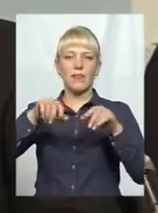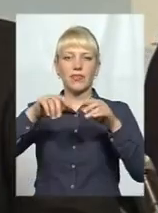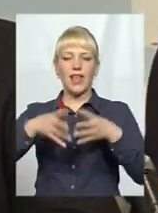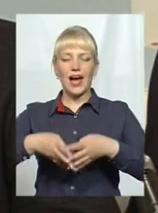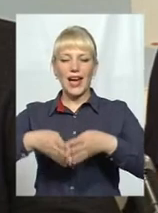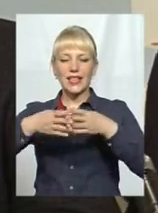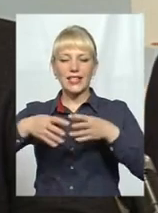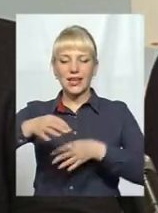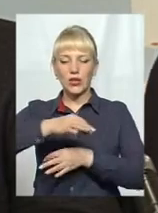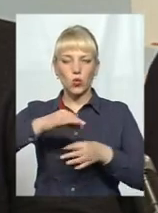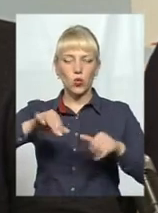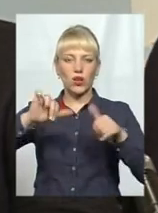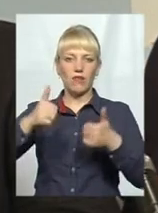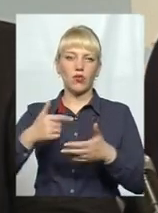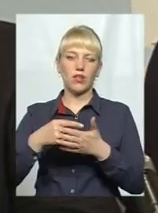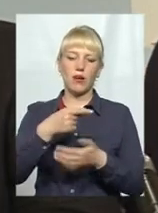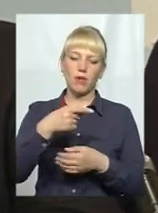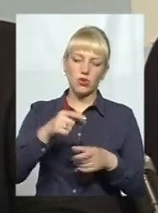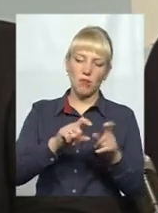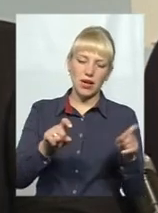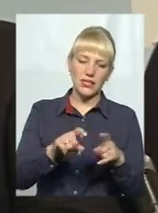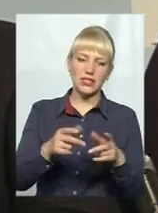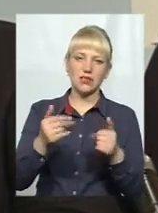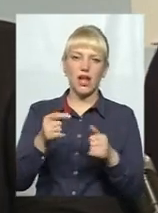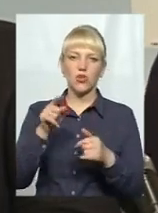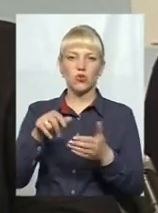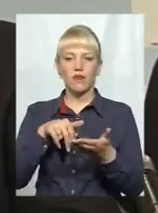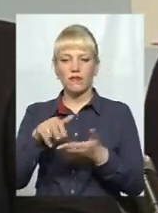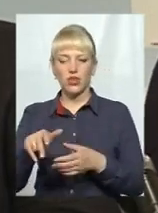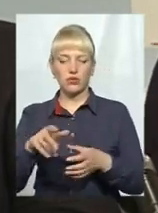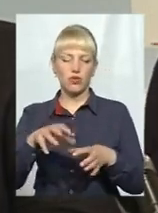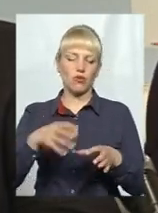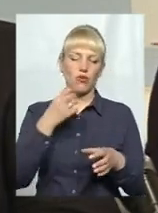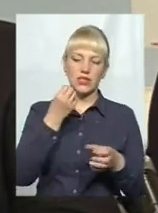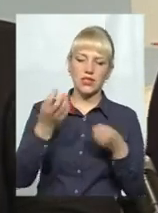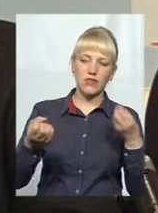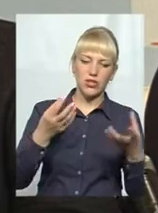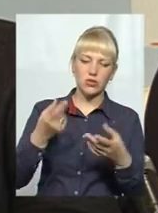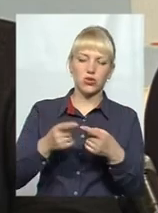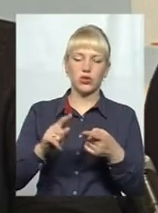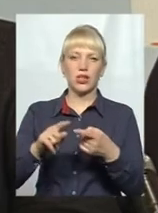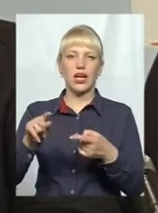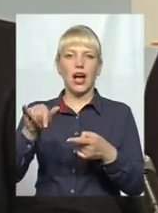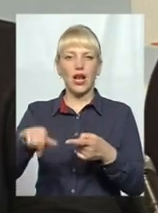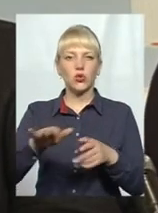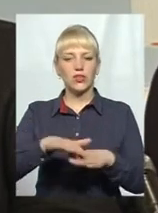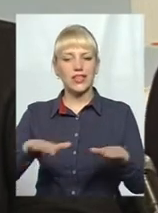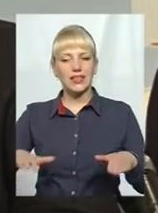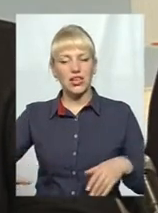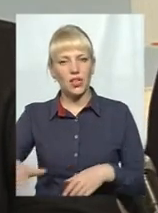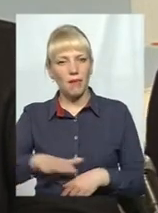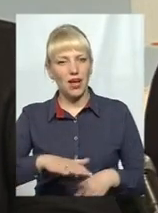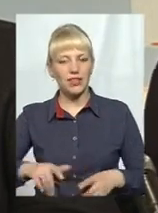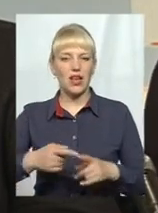ваш будинок, на першому поверхі магазин. А тут ви вийшли, а тут у вас клумба, тут у вас газони, а тут дитячий майданчик, а тут олейка,